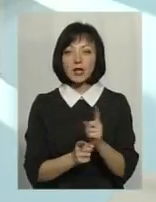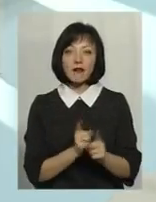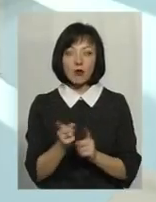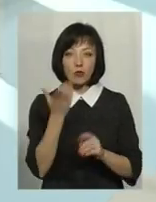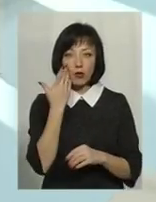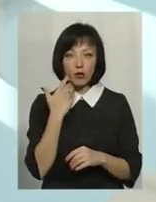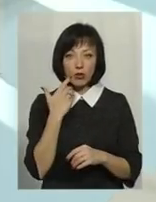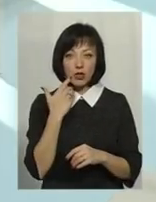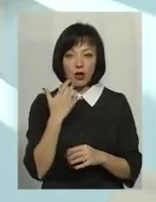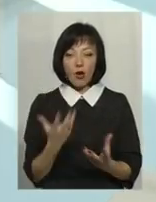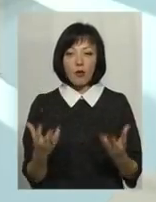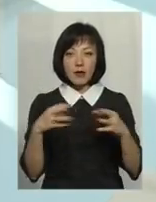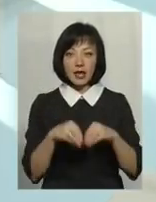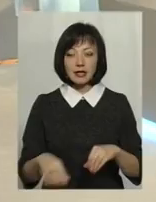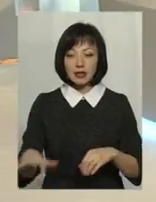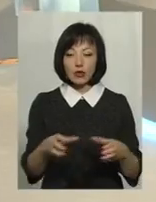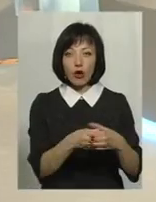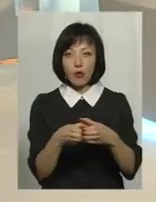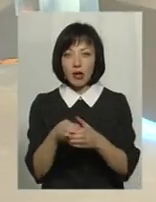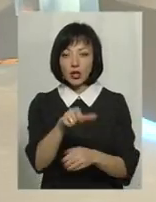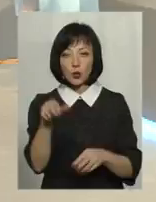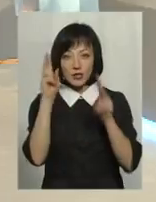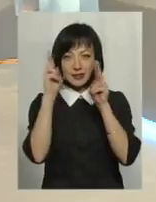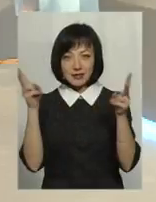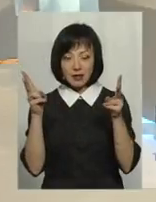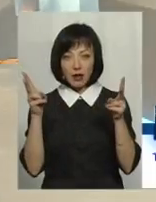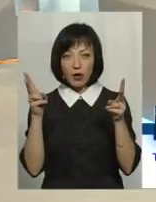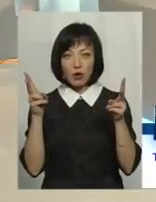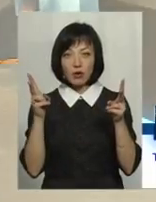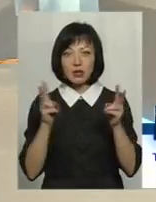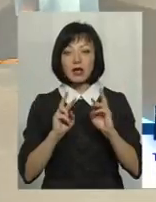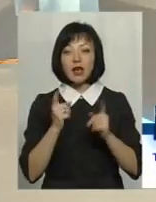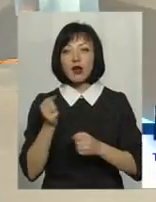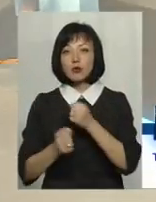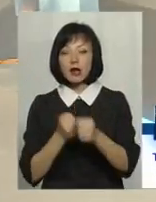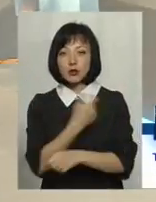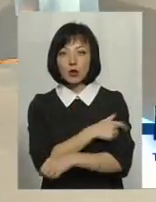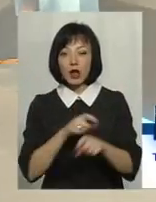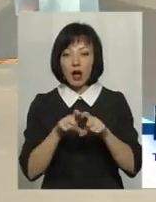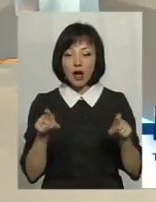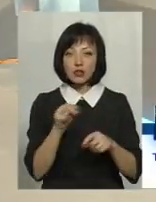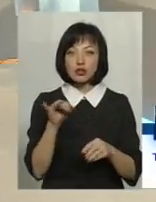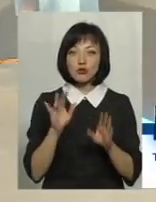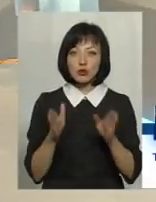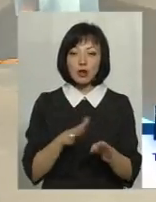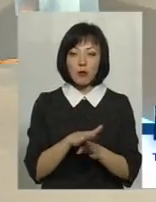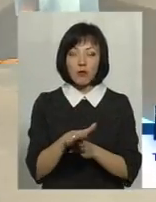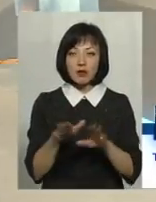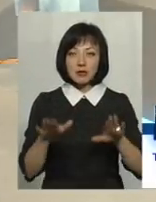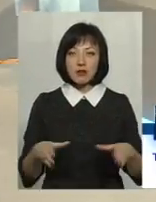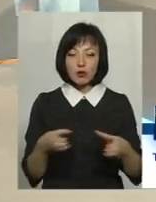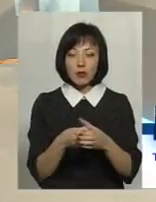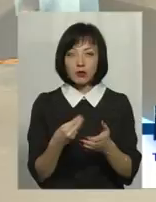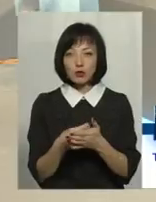в нас йде об'єднання територіальних громад, і люди не знають, як вони будуть добиратися до лікарні, чи буде наповнення місцевої громади до